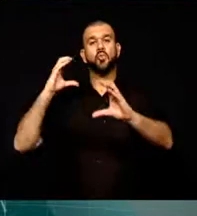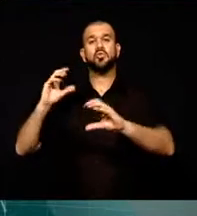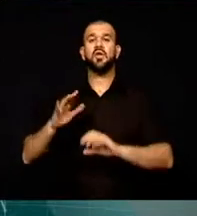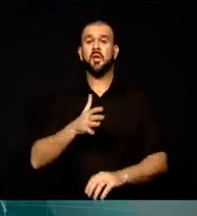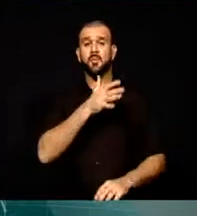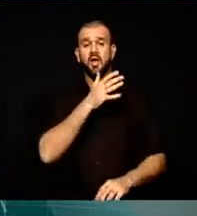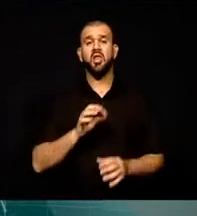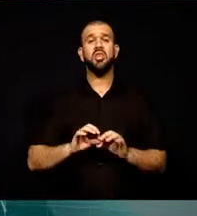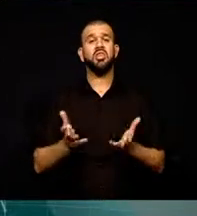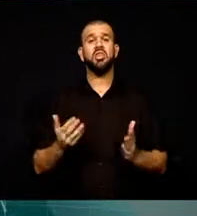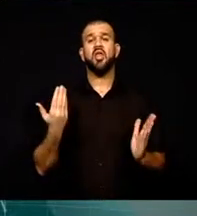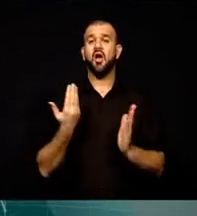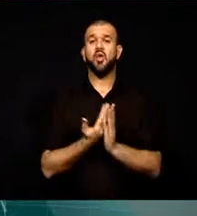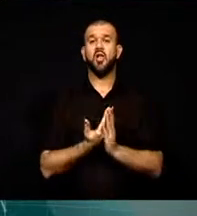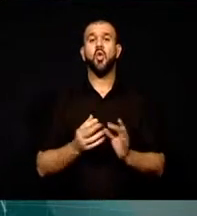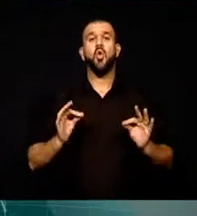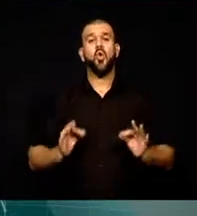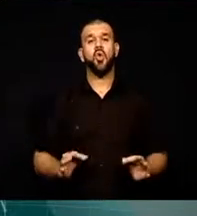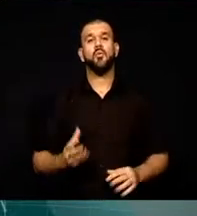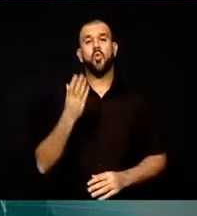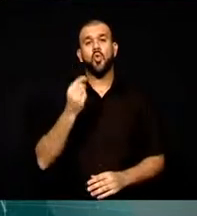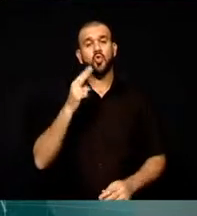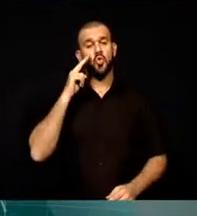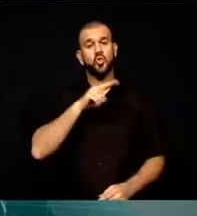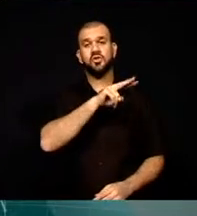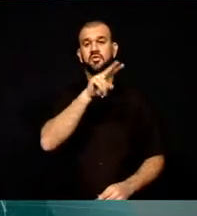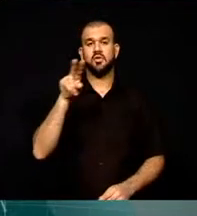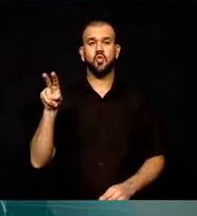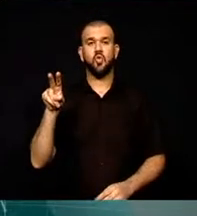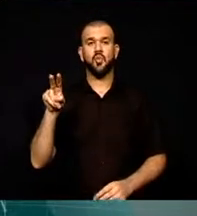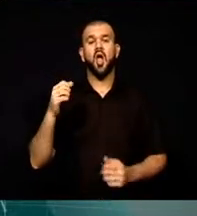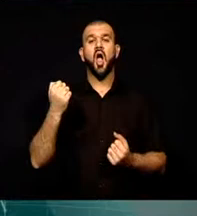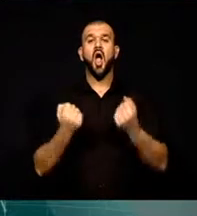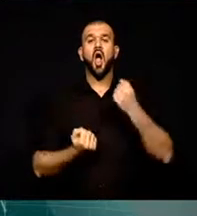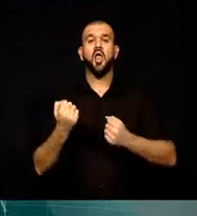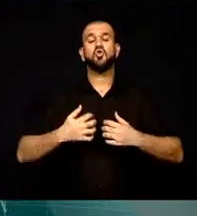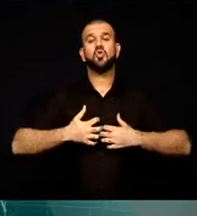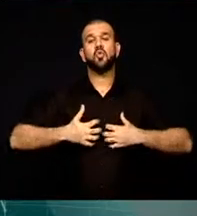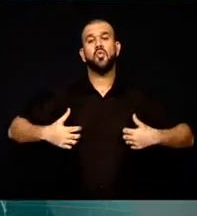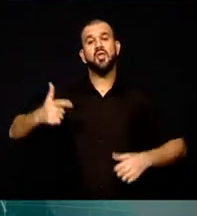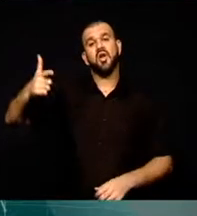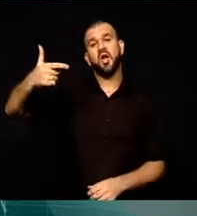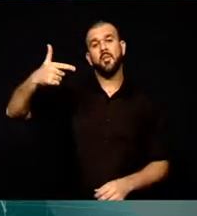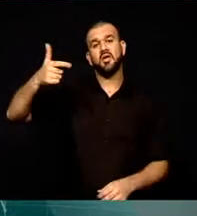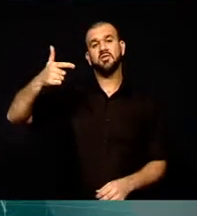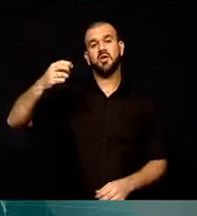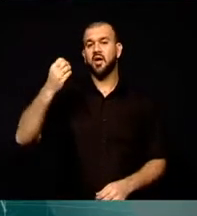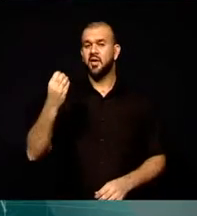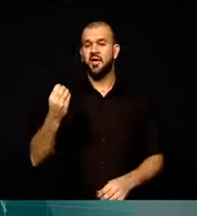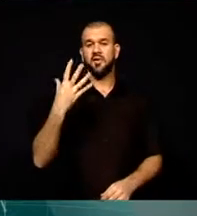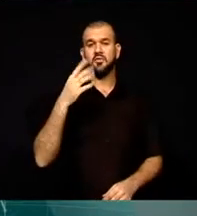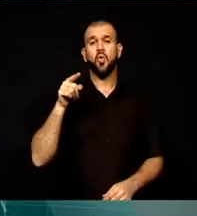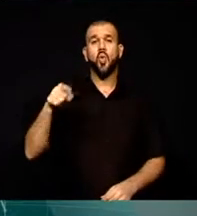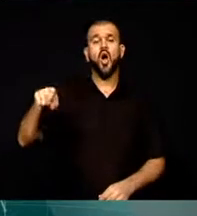ne kadar önemli olduğunu gözler önüne seriyor. Aracın güvenlik kamerasına yansıyan